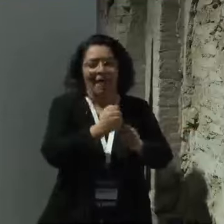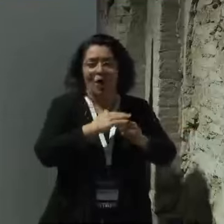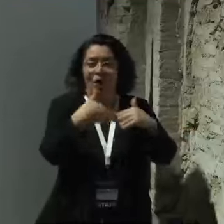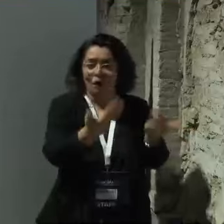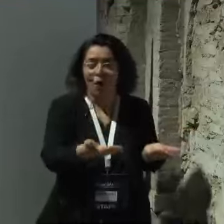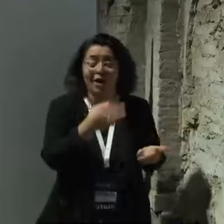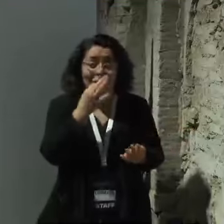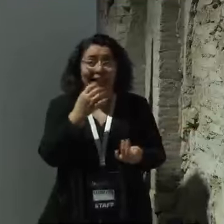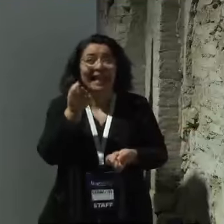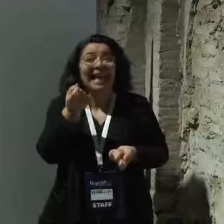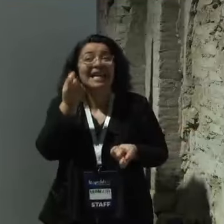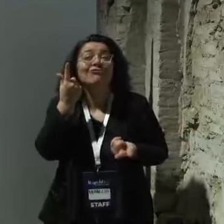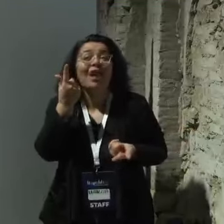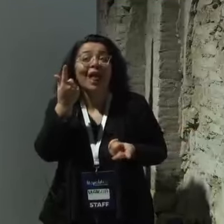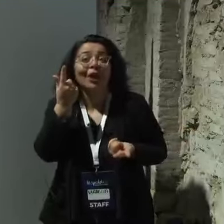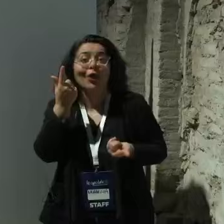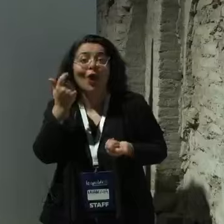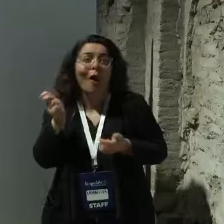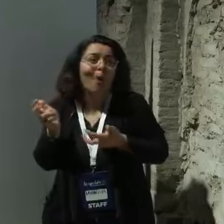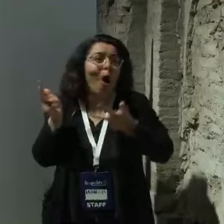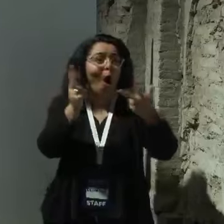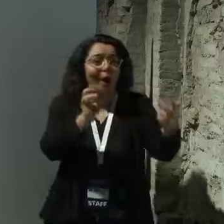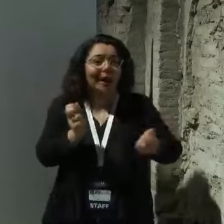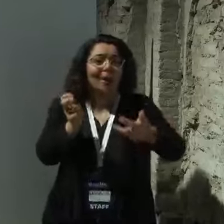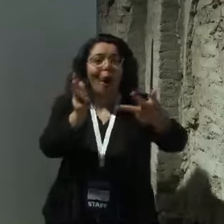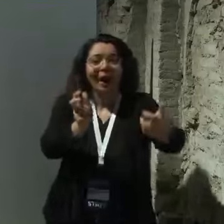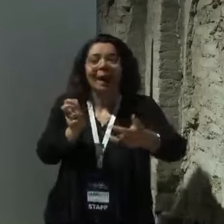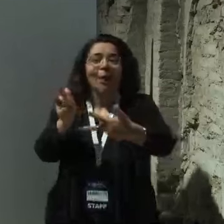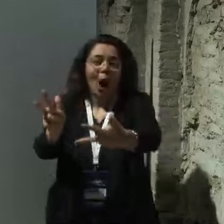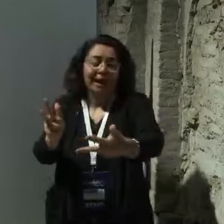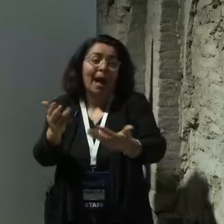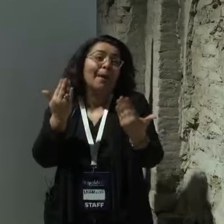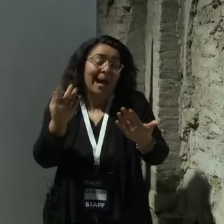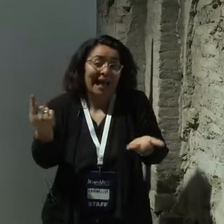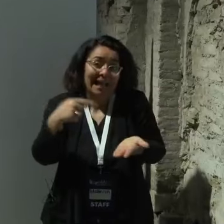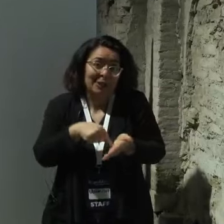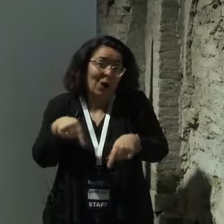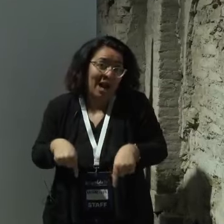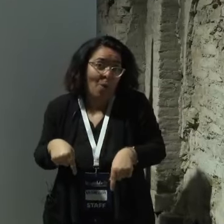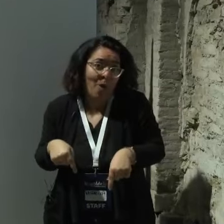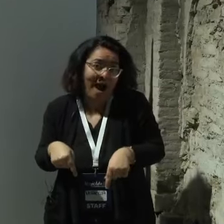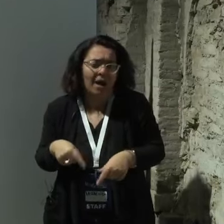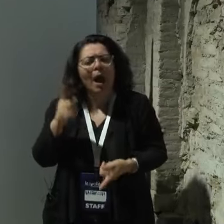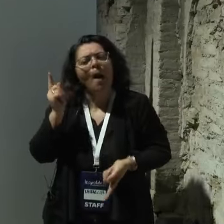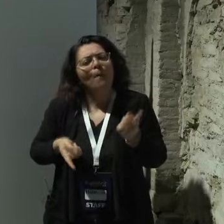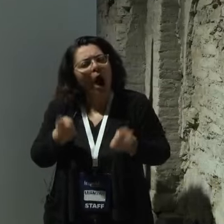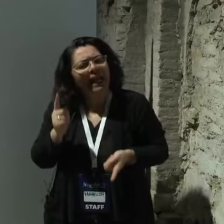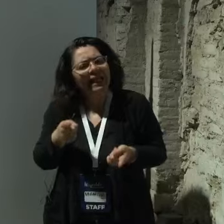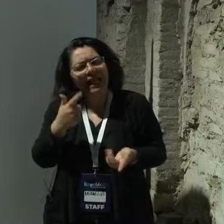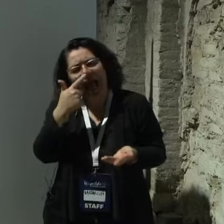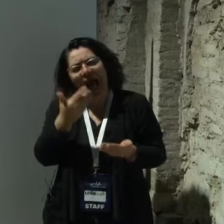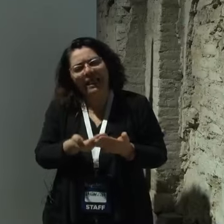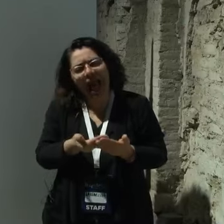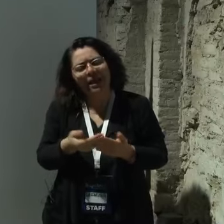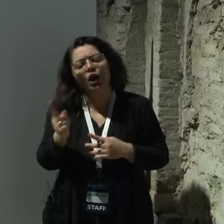proprio ingegno nel mondo e bisognerebbe fare il più possibile per potergli riportare qui non tanto con delle politiche specifiche per riattrarli quanto con delle